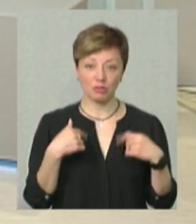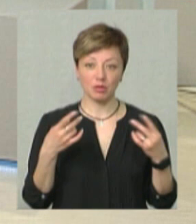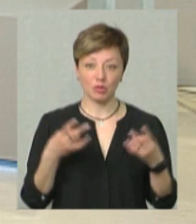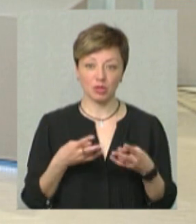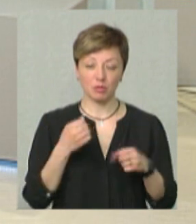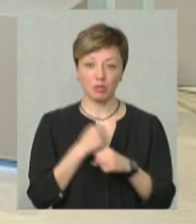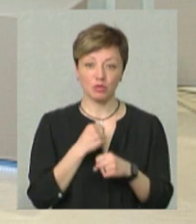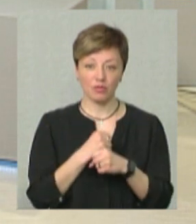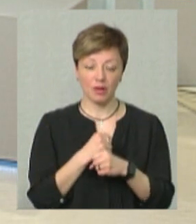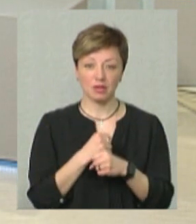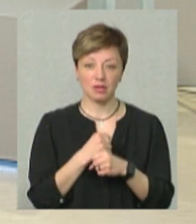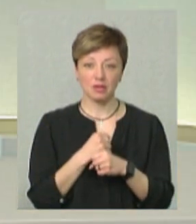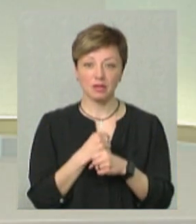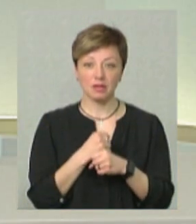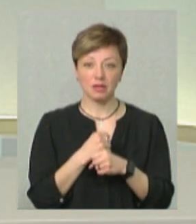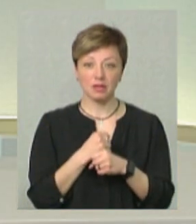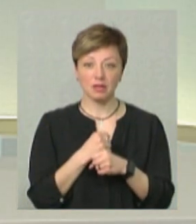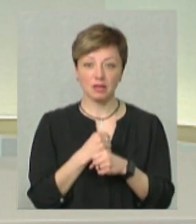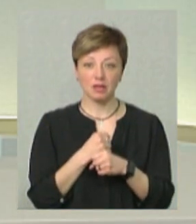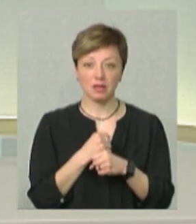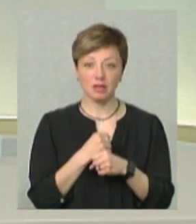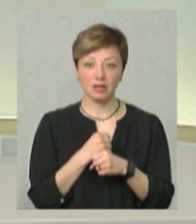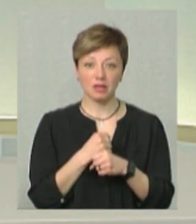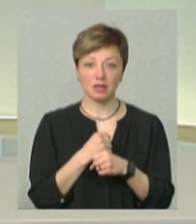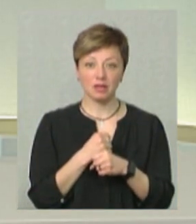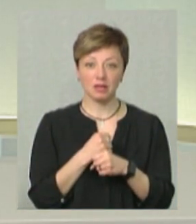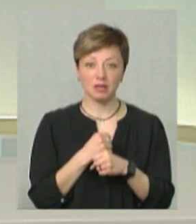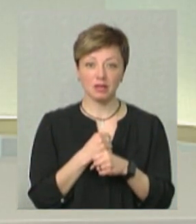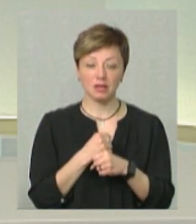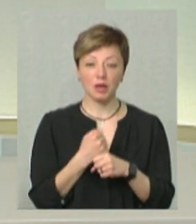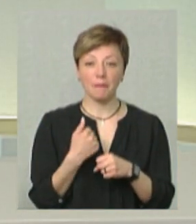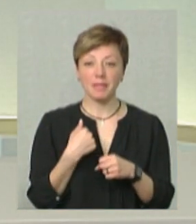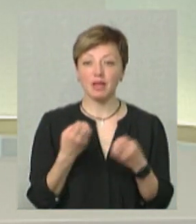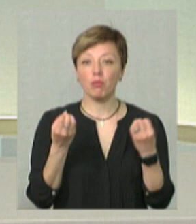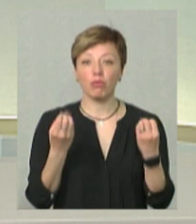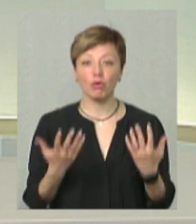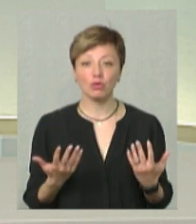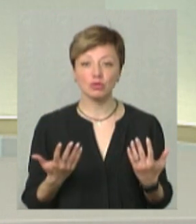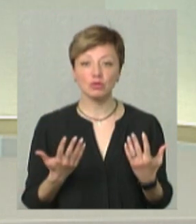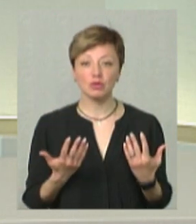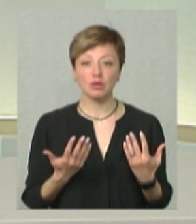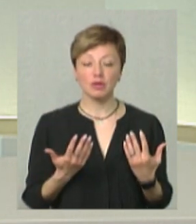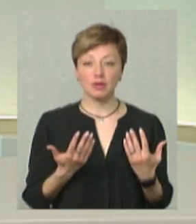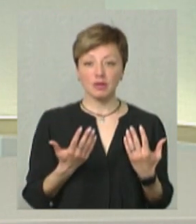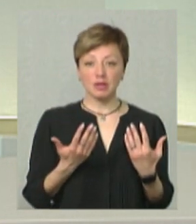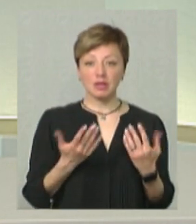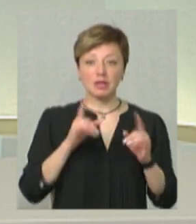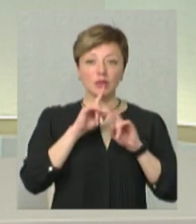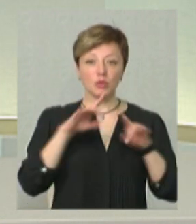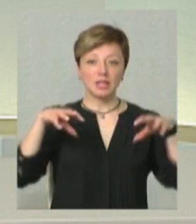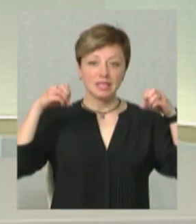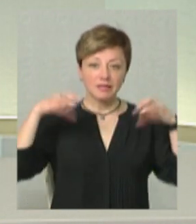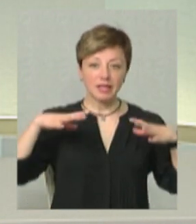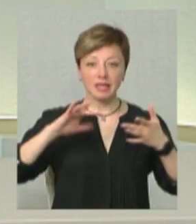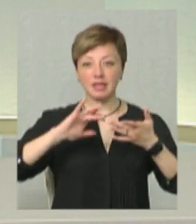потрібно працювати, ну, візьмемо так. Мені просто, у мене, ну, не буде світла,